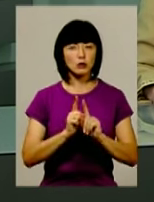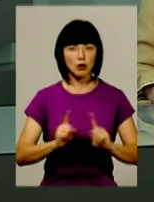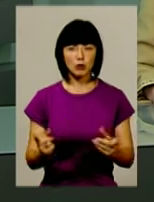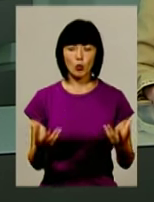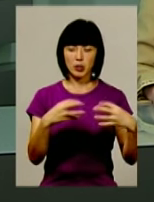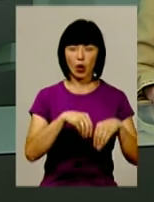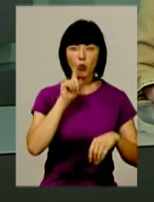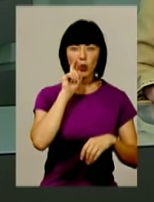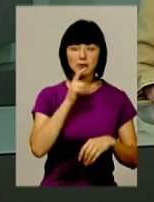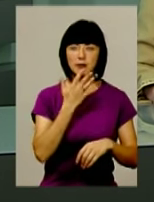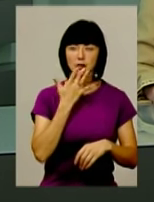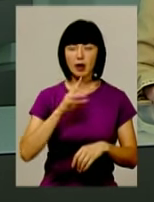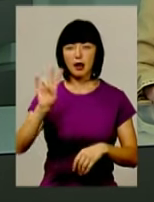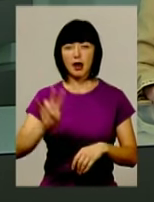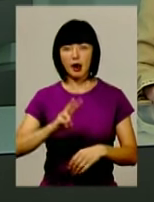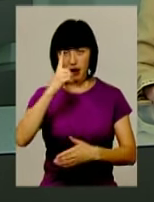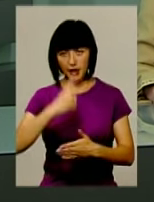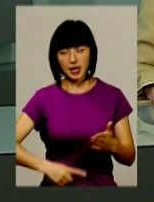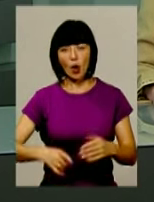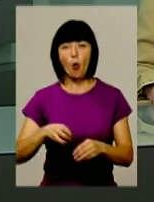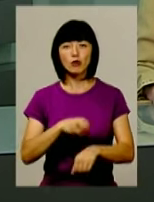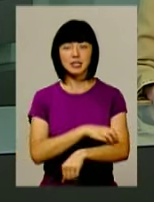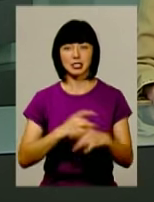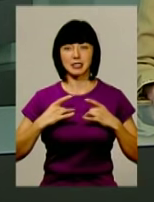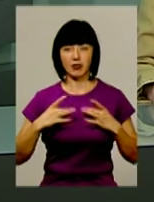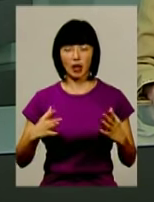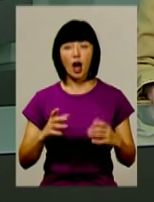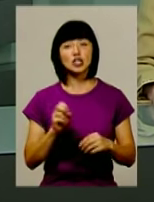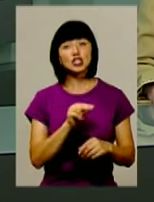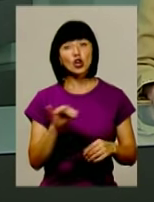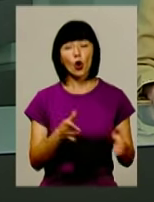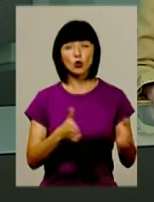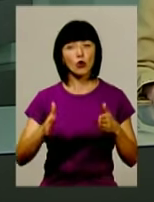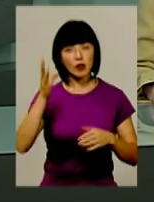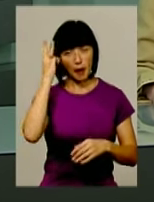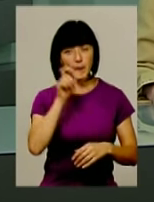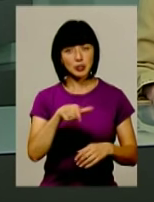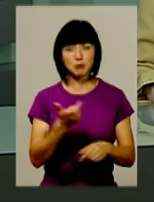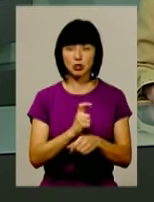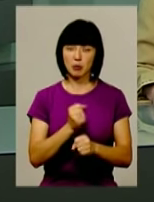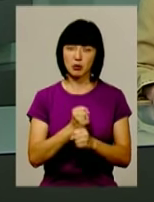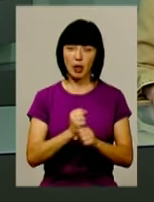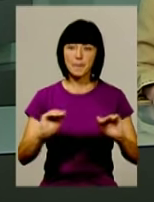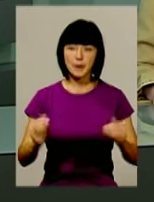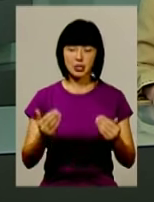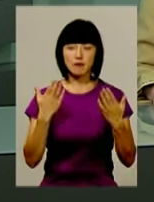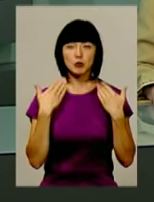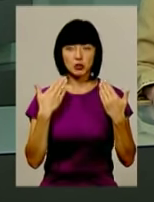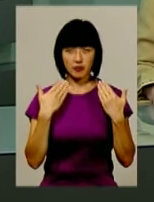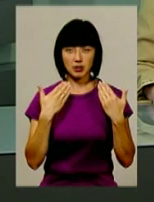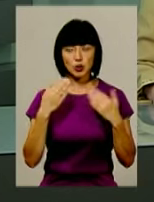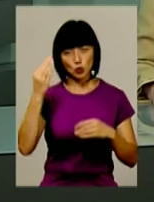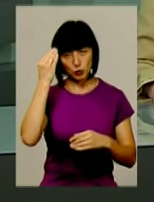'єднав українські національні, релігійні та комуністичні свята. Та чи готові подоляни більше працювати та менше відпочивати?